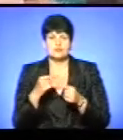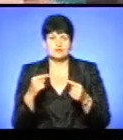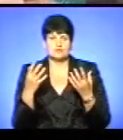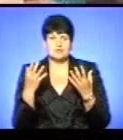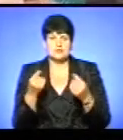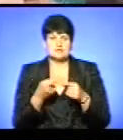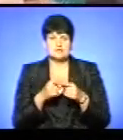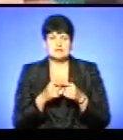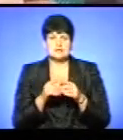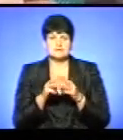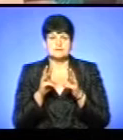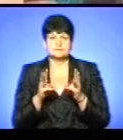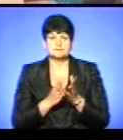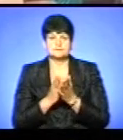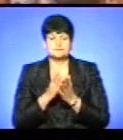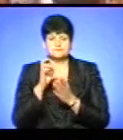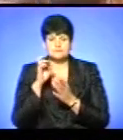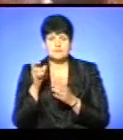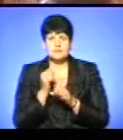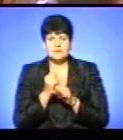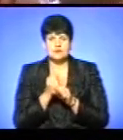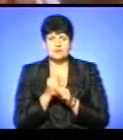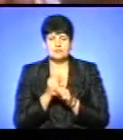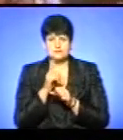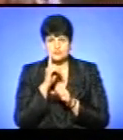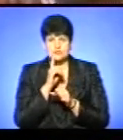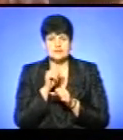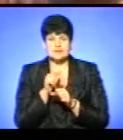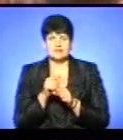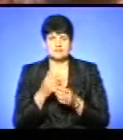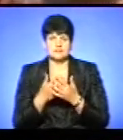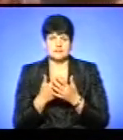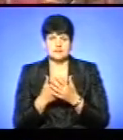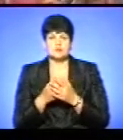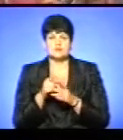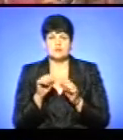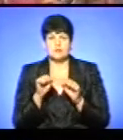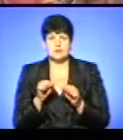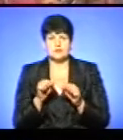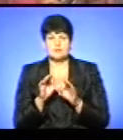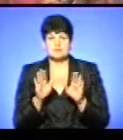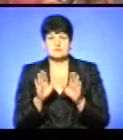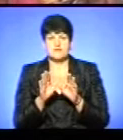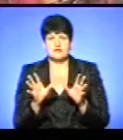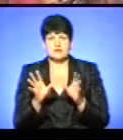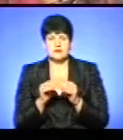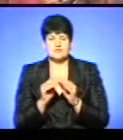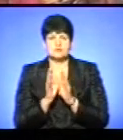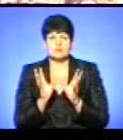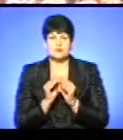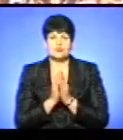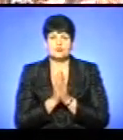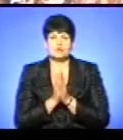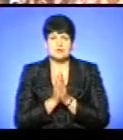є свята літургія. Для дітей ми робимо її такий більш зручний для них варіант, щоб вони могли поспівати разом, разом молитися,